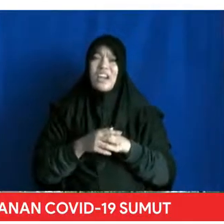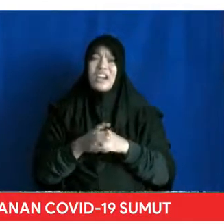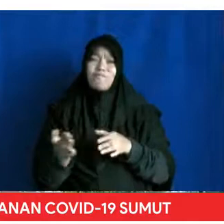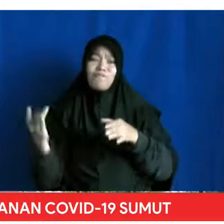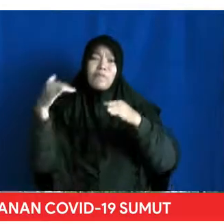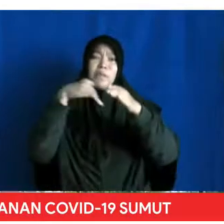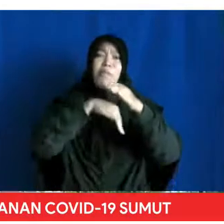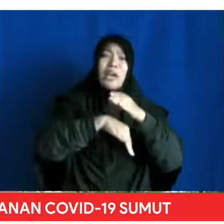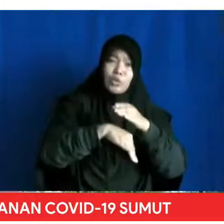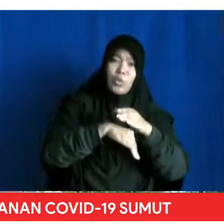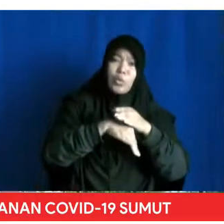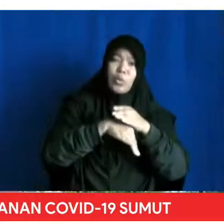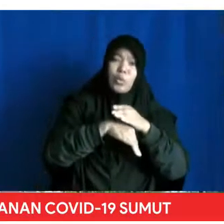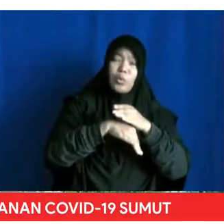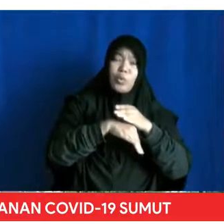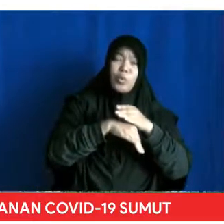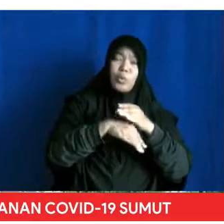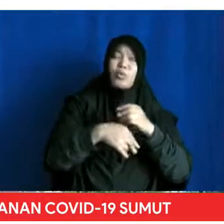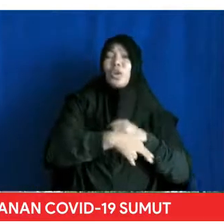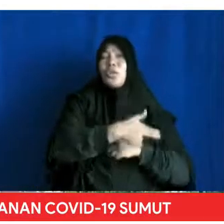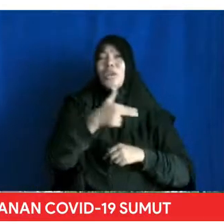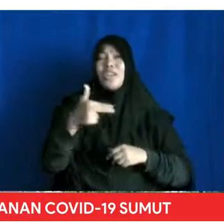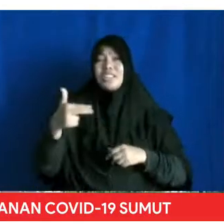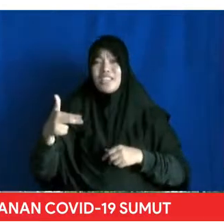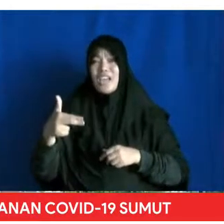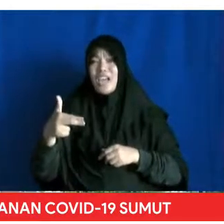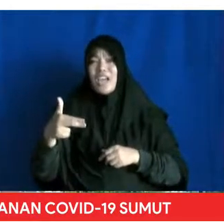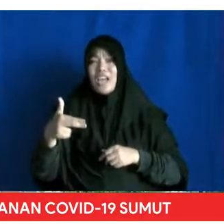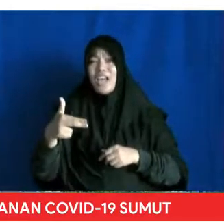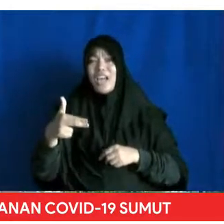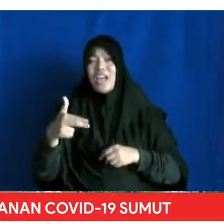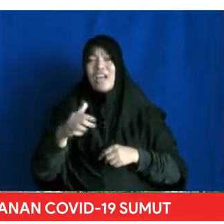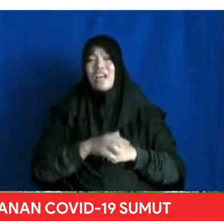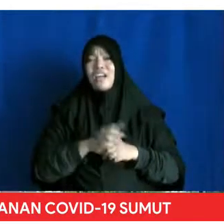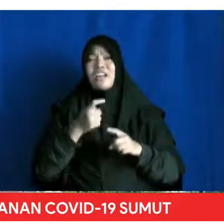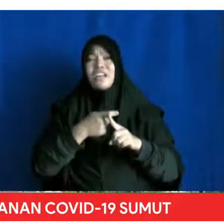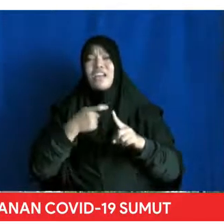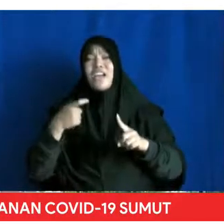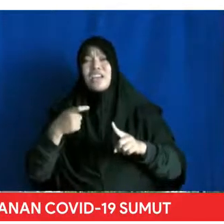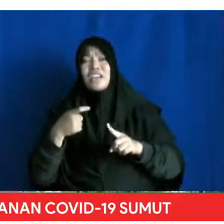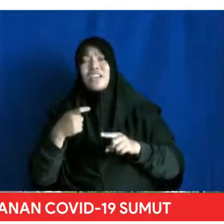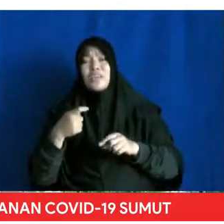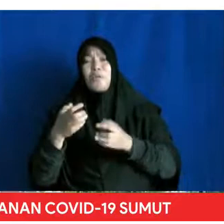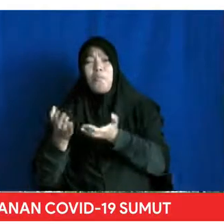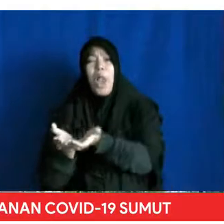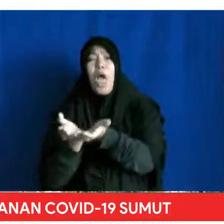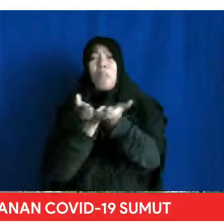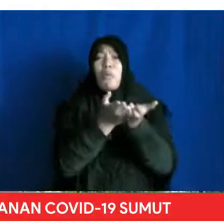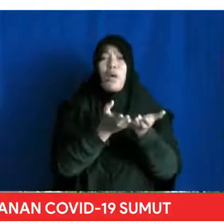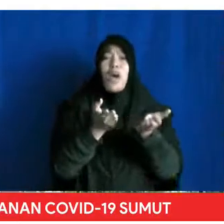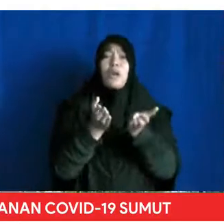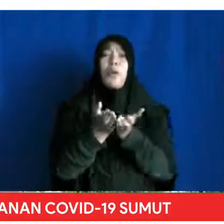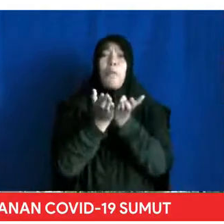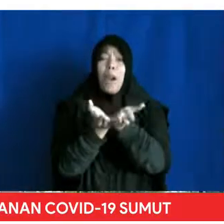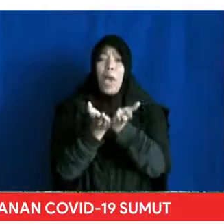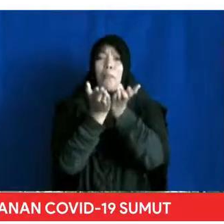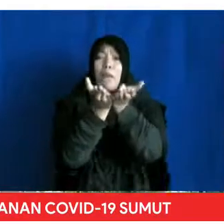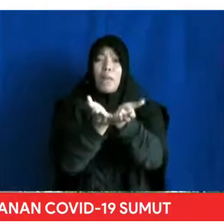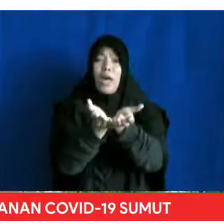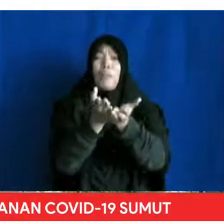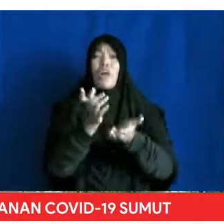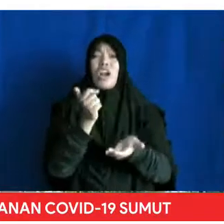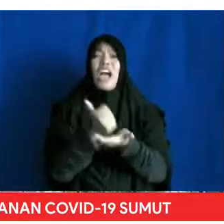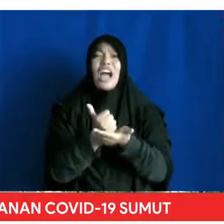wilayah Republik Indonesia Dari berbagai pelabuhan-pelabuhan Kami sudah terus berkoordinasi dengan